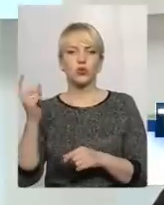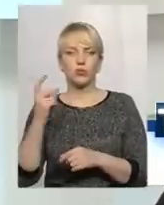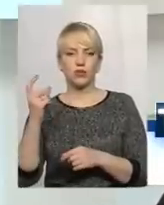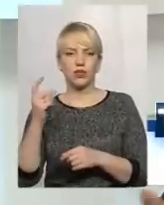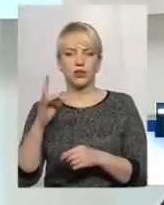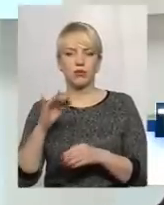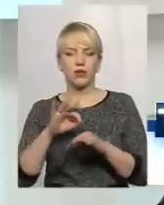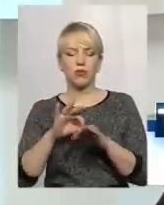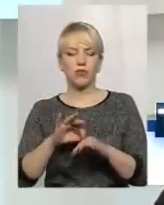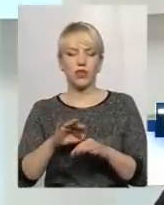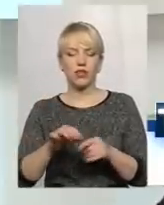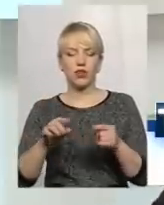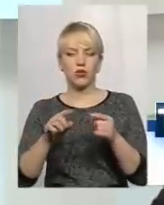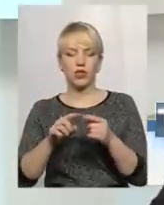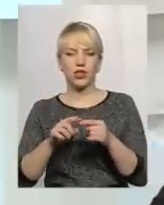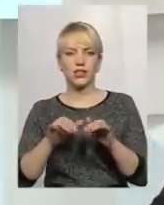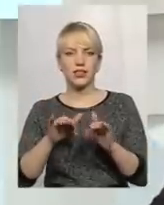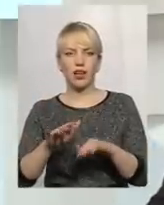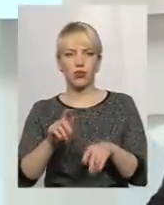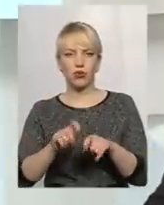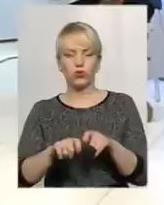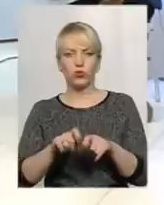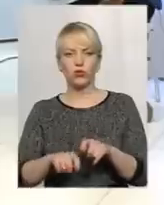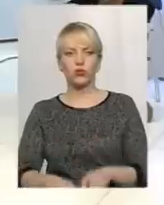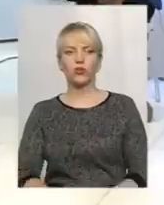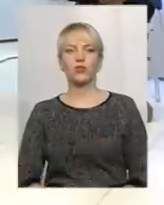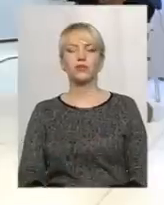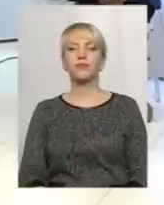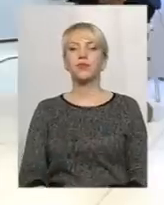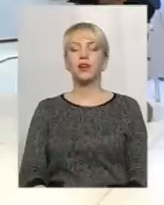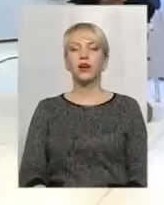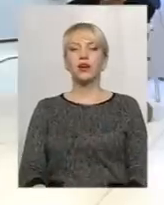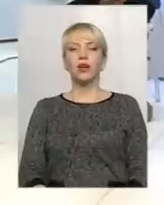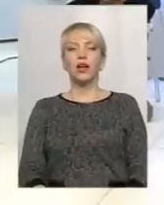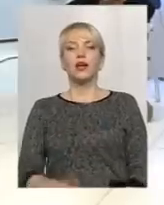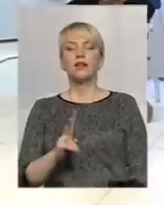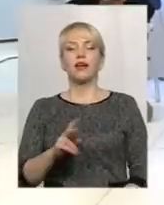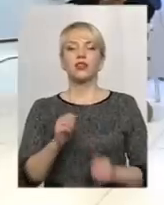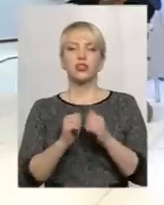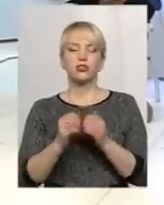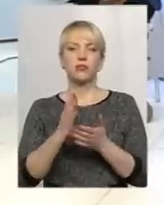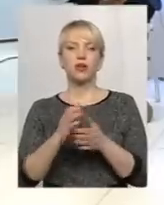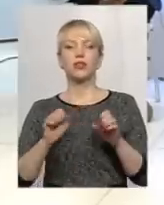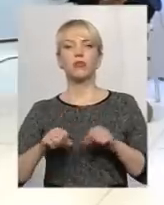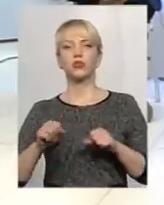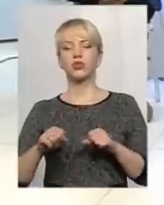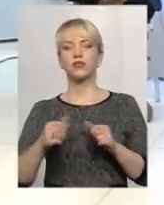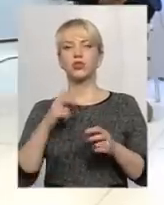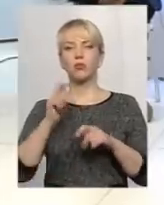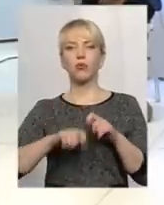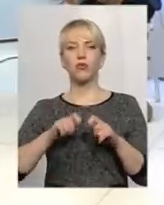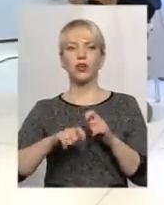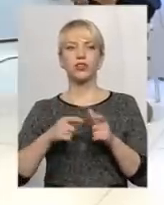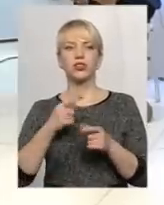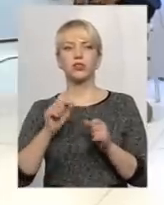конкретних заходів Державного нагляду контролю. Як часто маєте можливість перевіряти, чи можете